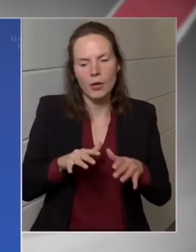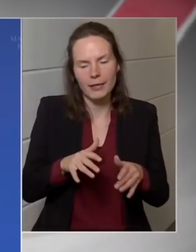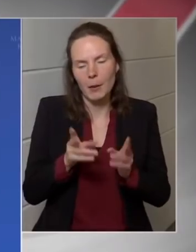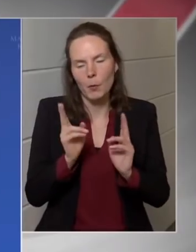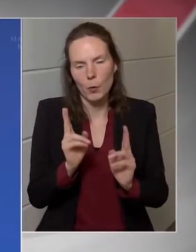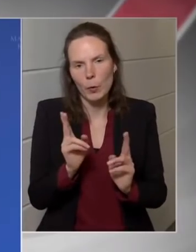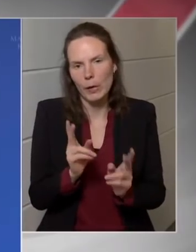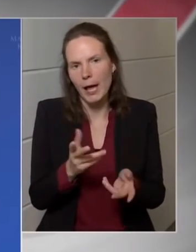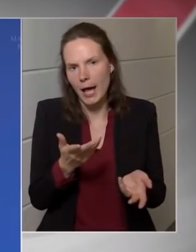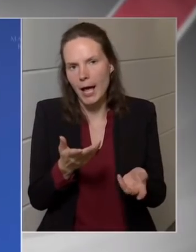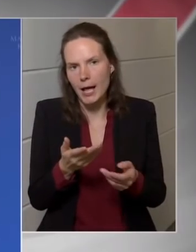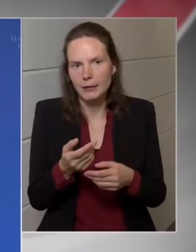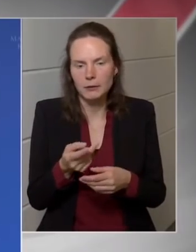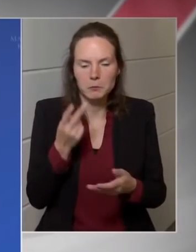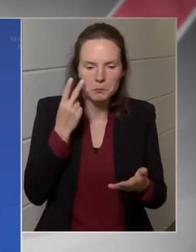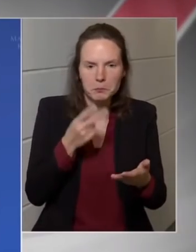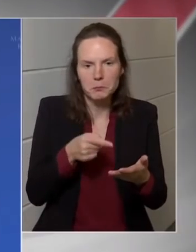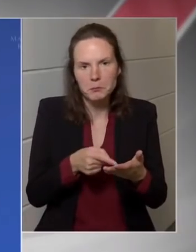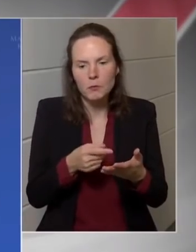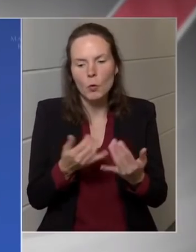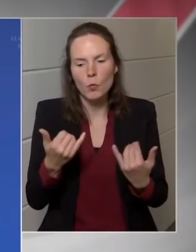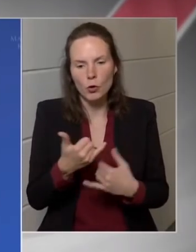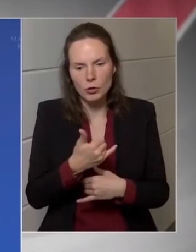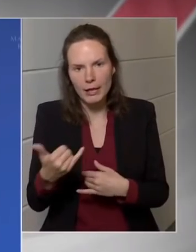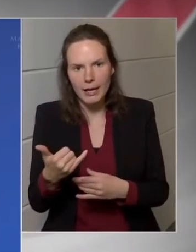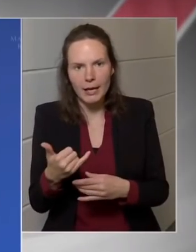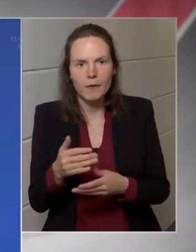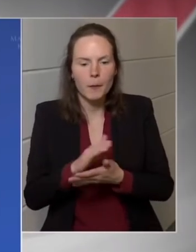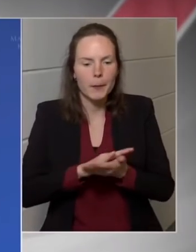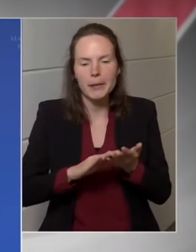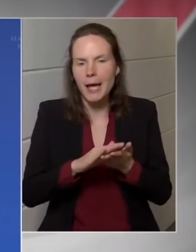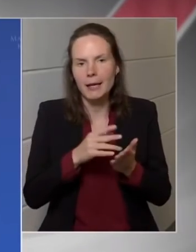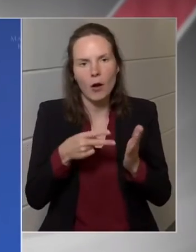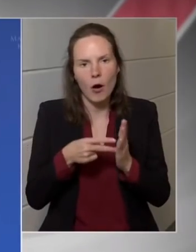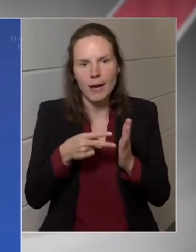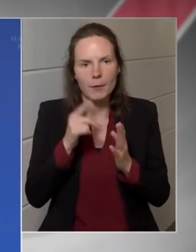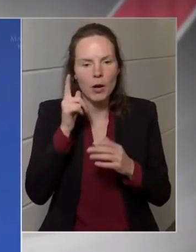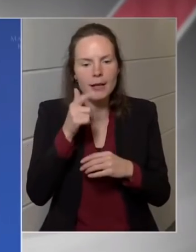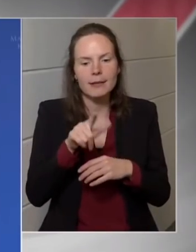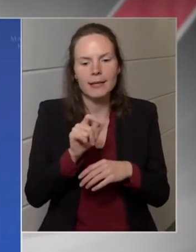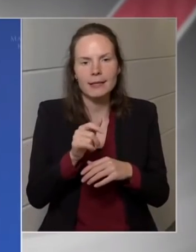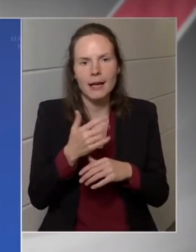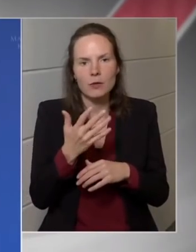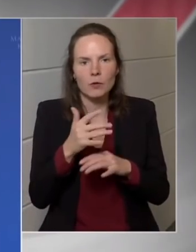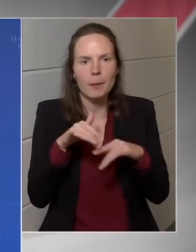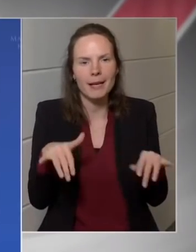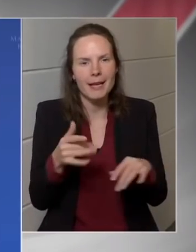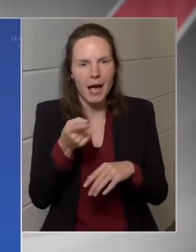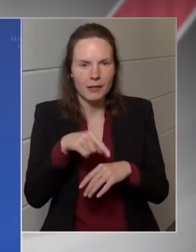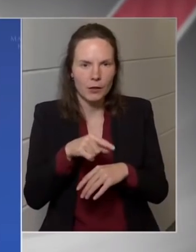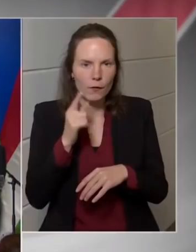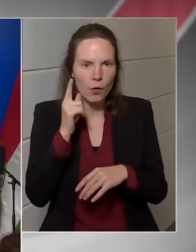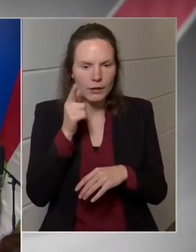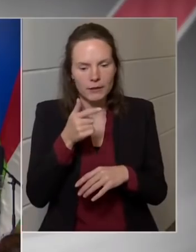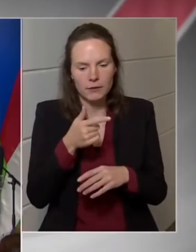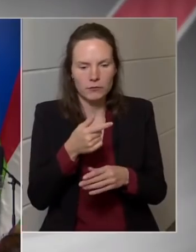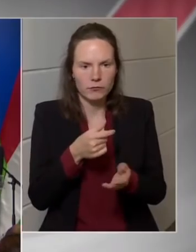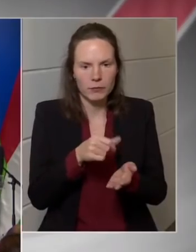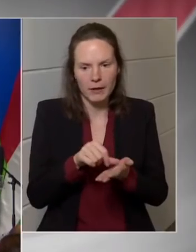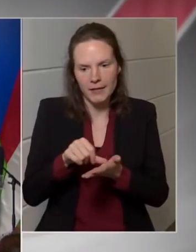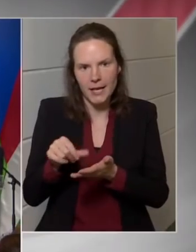jelezni, hogy idén milyen arányban kerül ez a 250 milliárd forint kifizetése a bankok között.